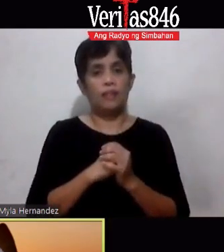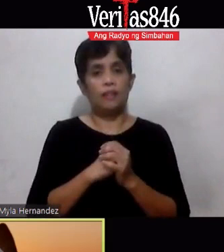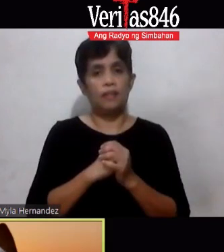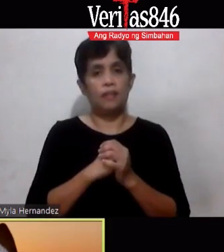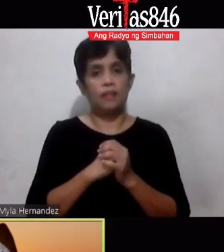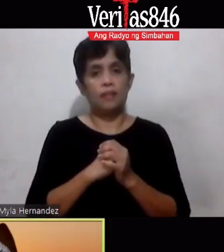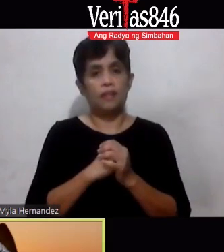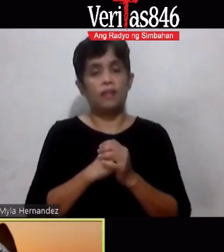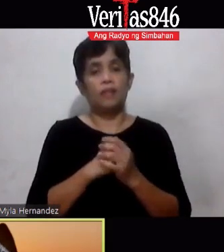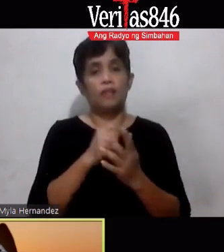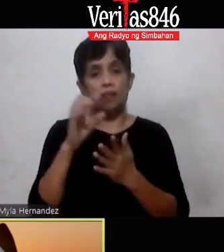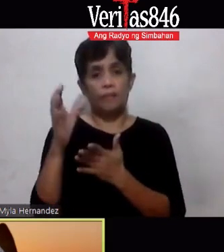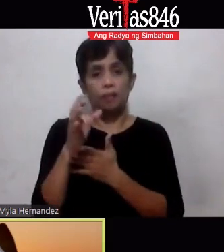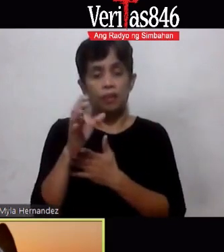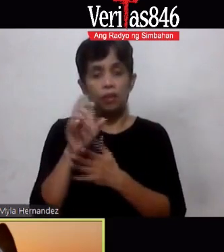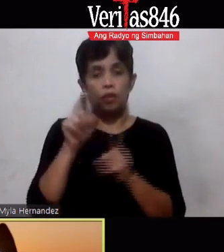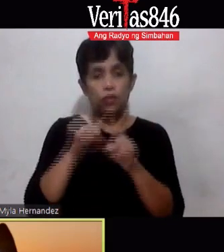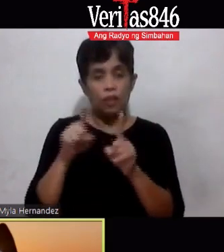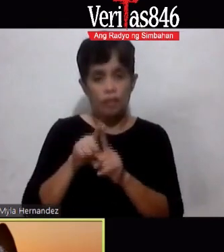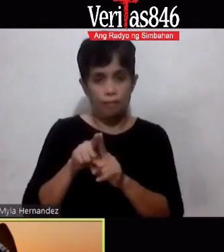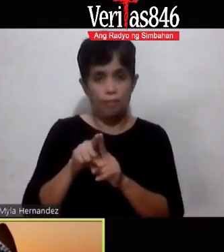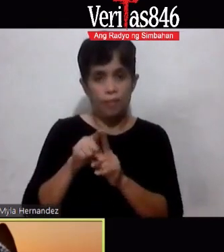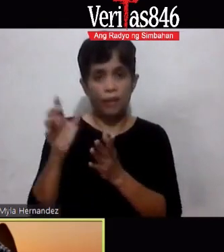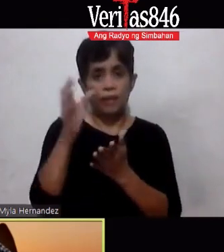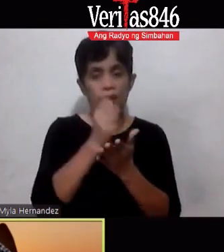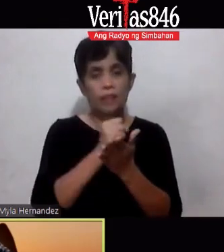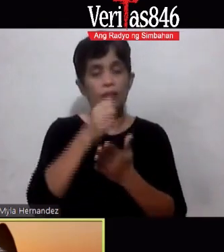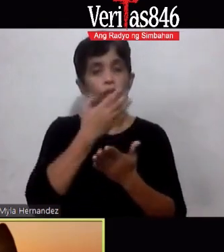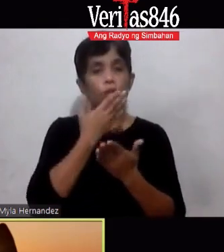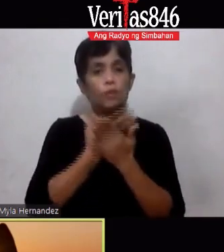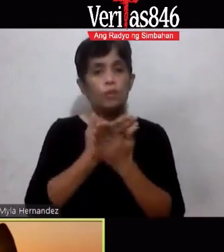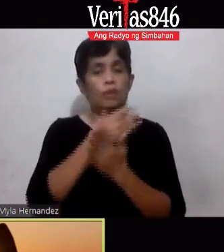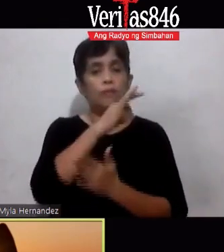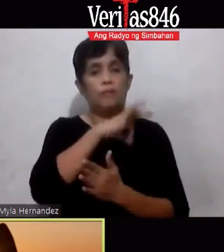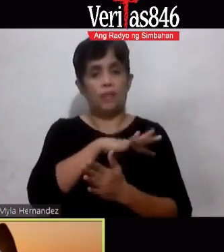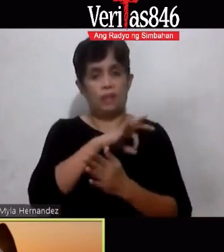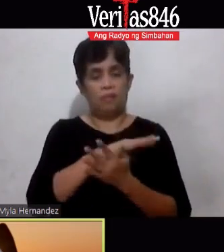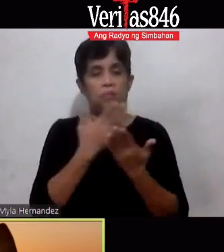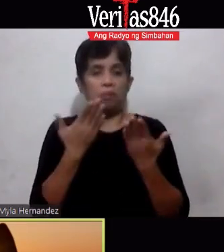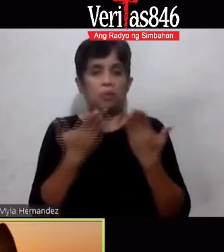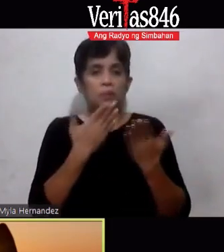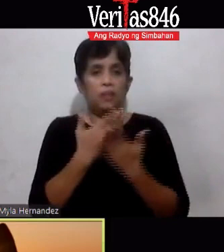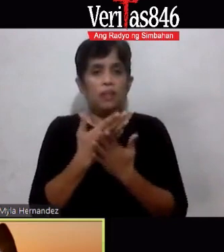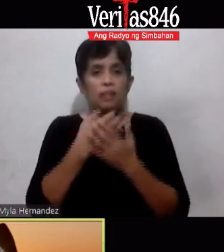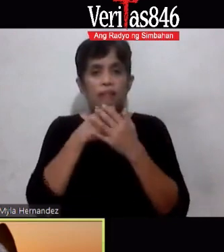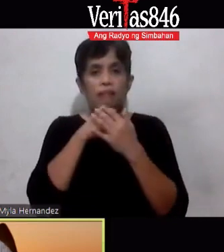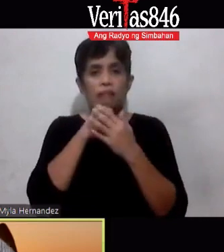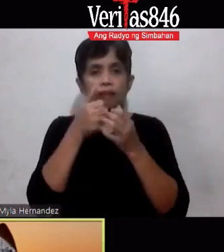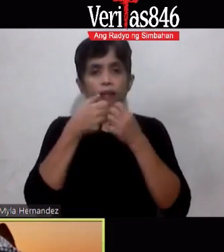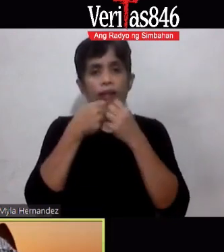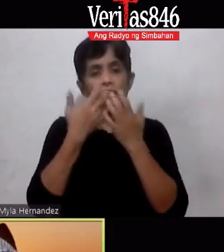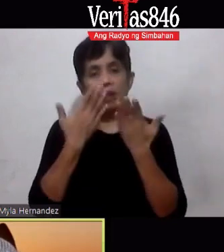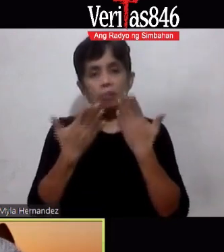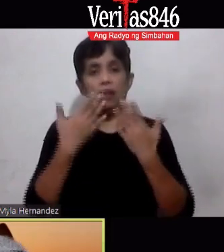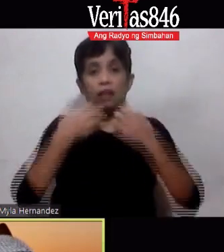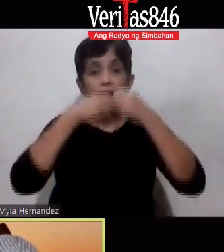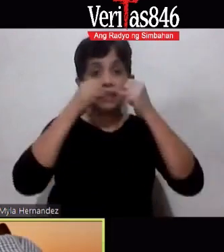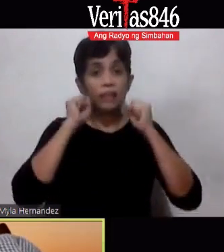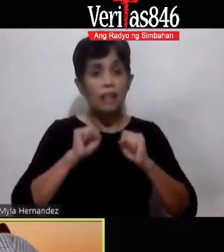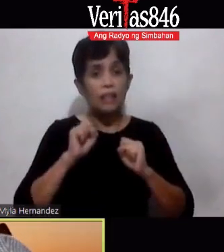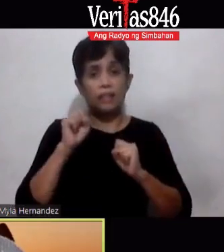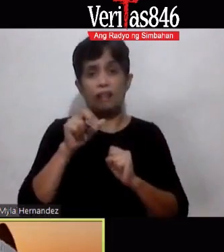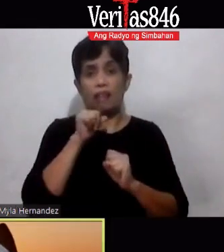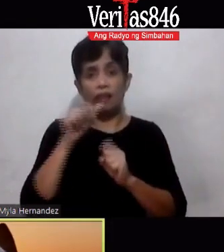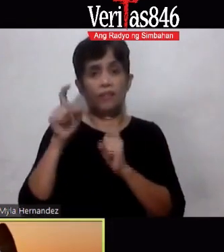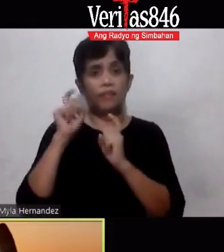Aani po tayo Ng magandang Beneficio Although Nakakaring malungkot Na hindi ganun Kabilis Pero Obviously Pag naumpisahan na po